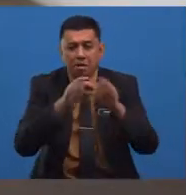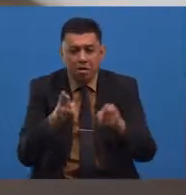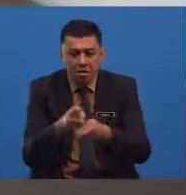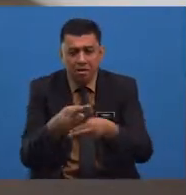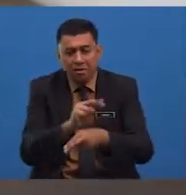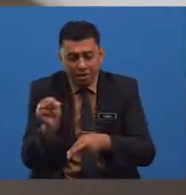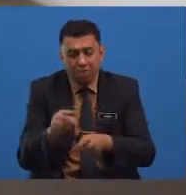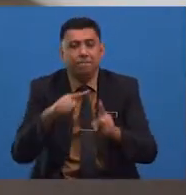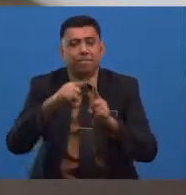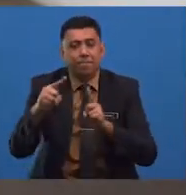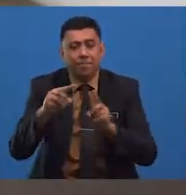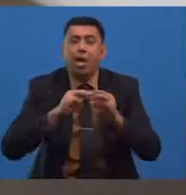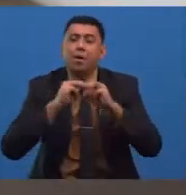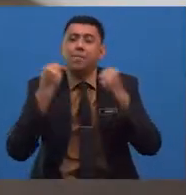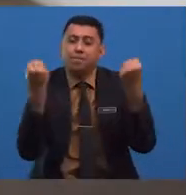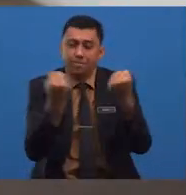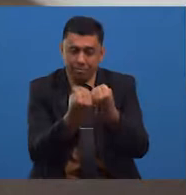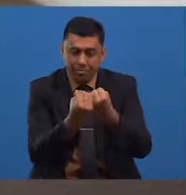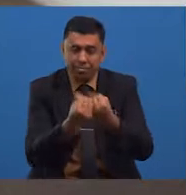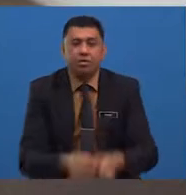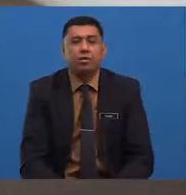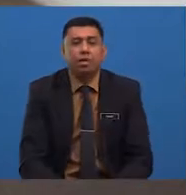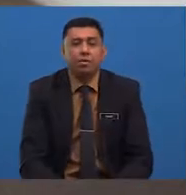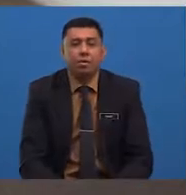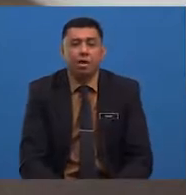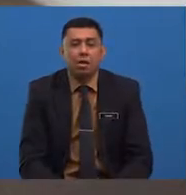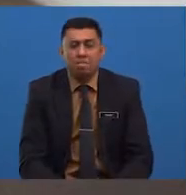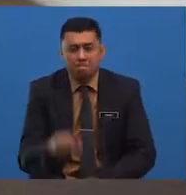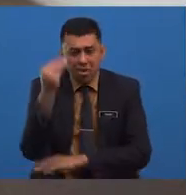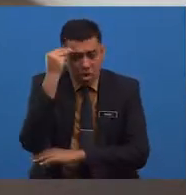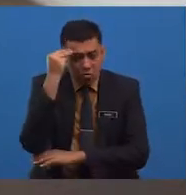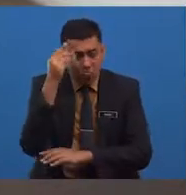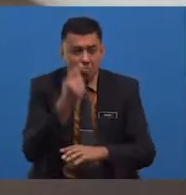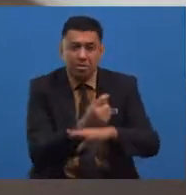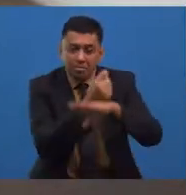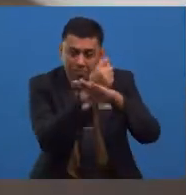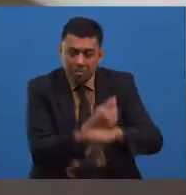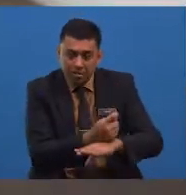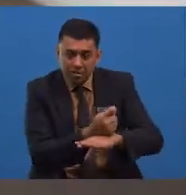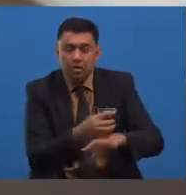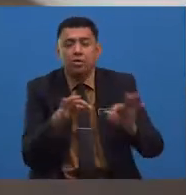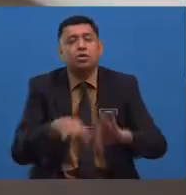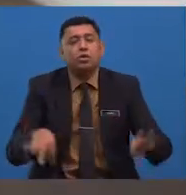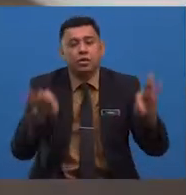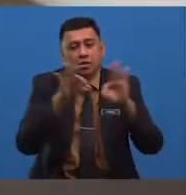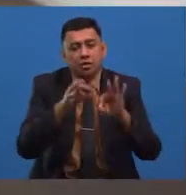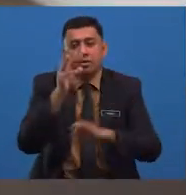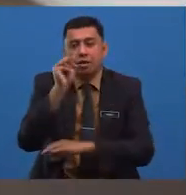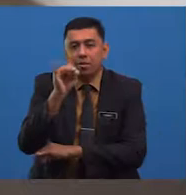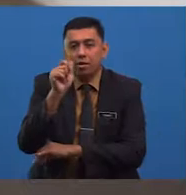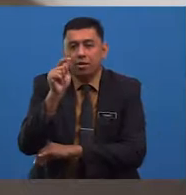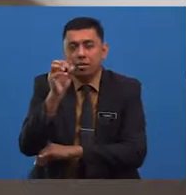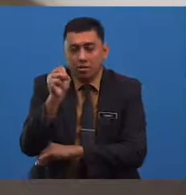tetapi masyarakat Melayu tradisional mempercayai bahawa cerita mitos itu